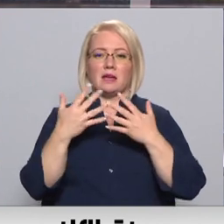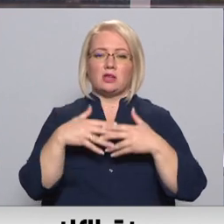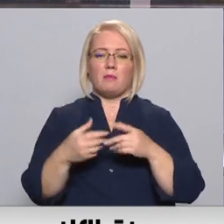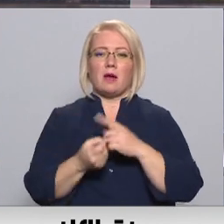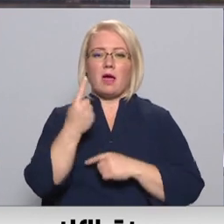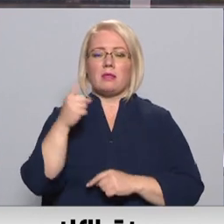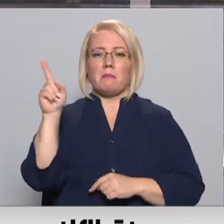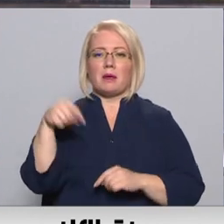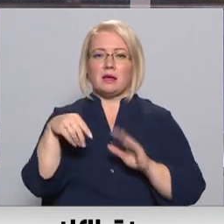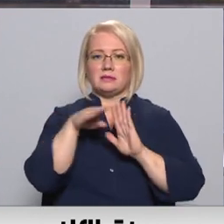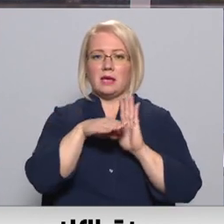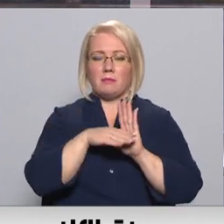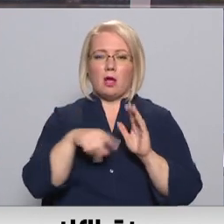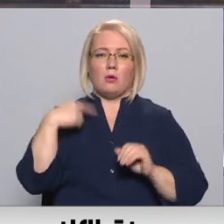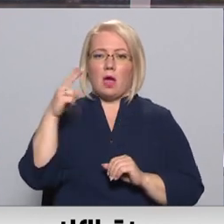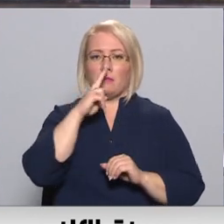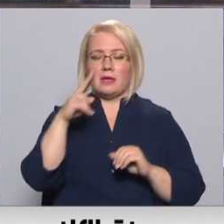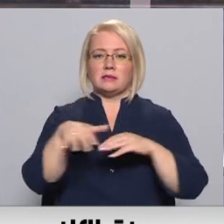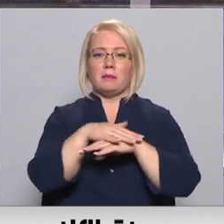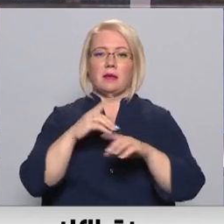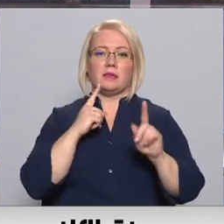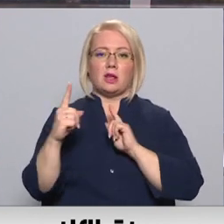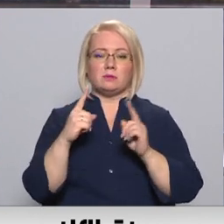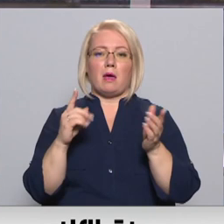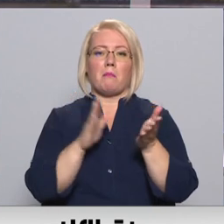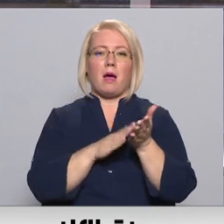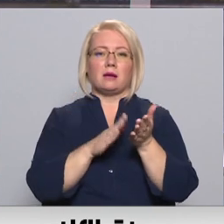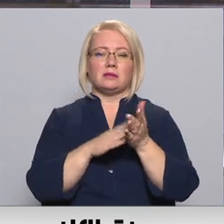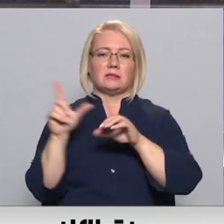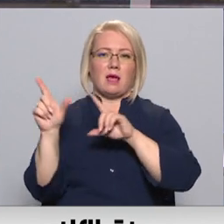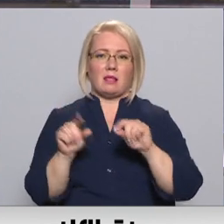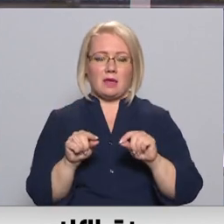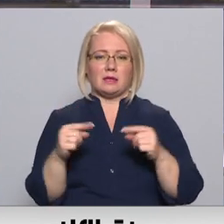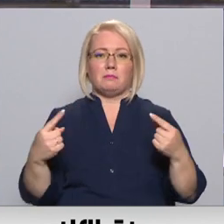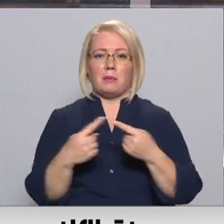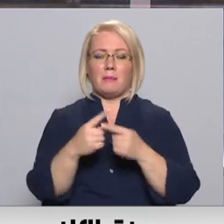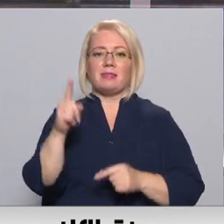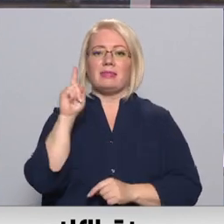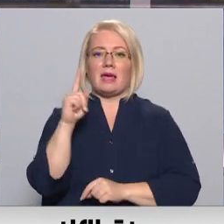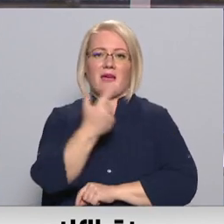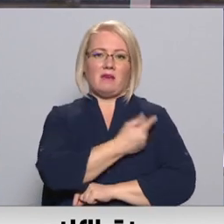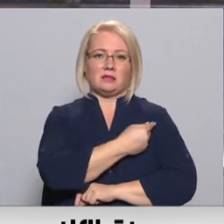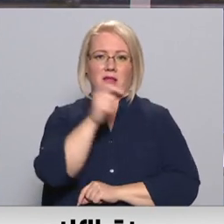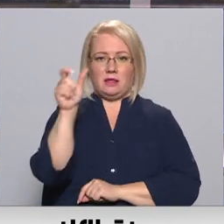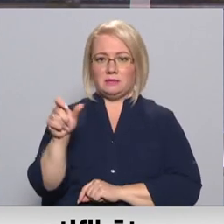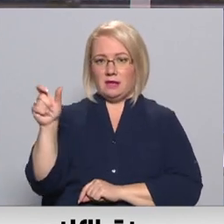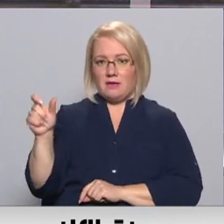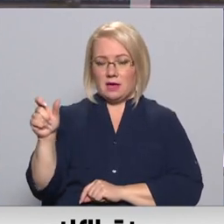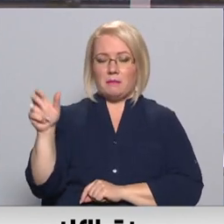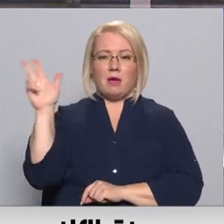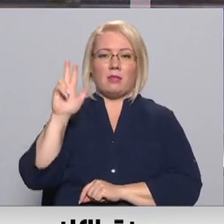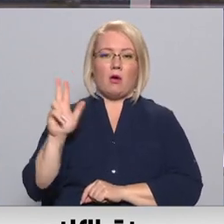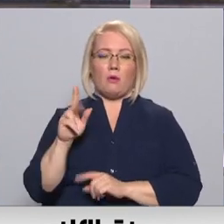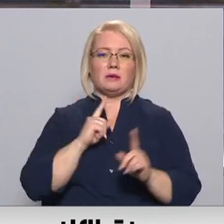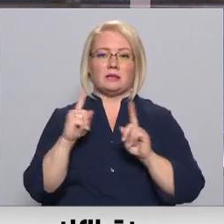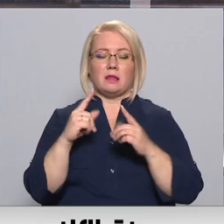prasība no nākamās nedēļas sabiedriskajā transportā maksas atvieglojumus, piemēro tikai vakcinētajiem pasažieriem. Daugavpils